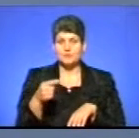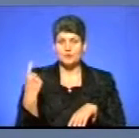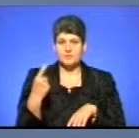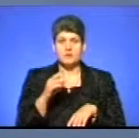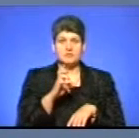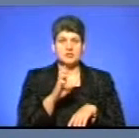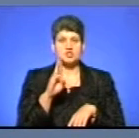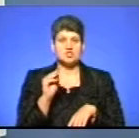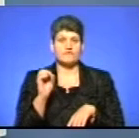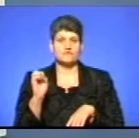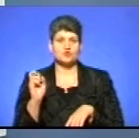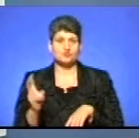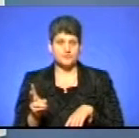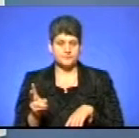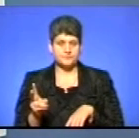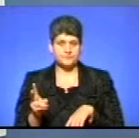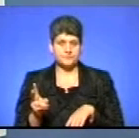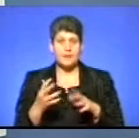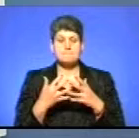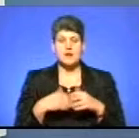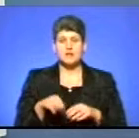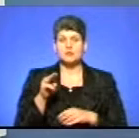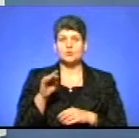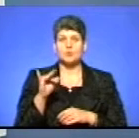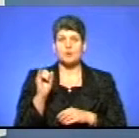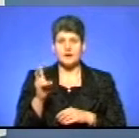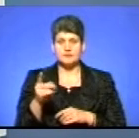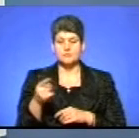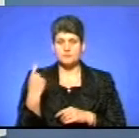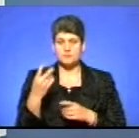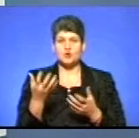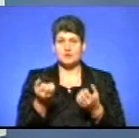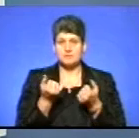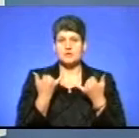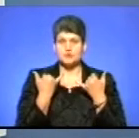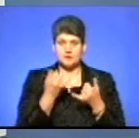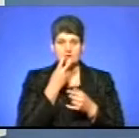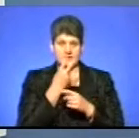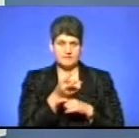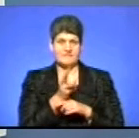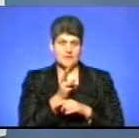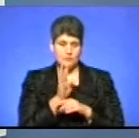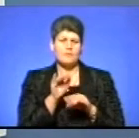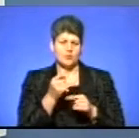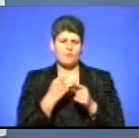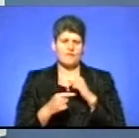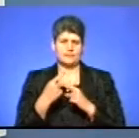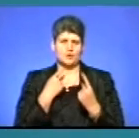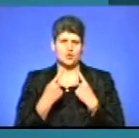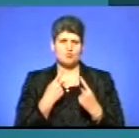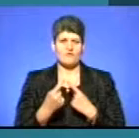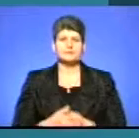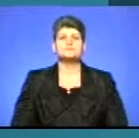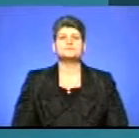Вітаю вас. Прилад Трукан Тернопільщина отримала сьогодні. Дивимося відеоматеріал, а потім повернемося до розмови.